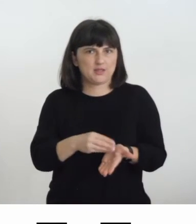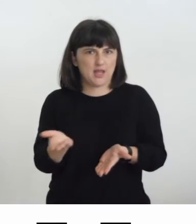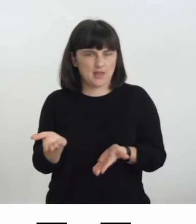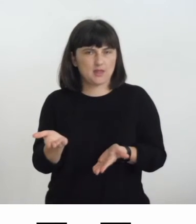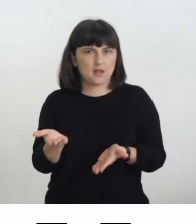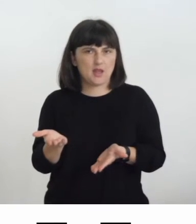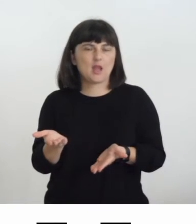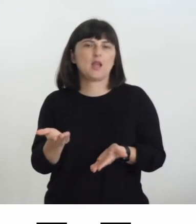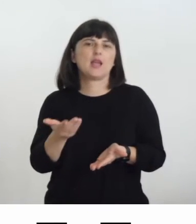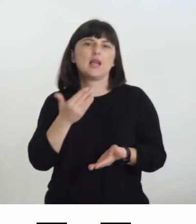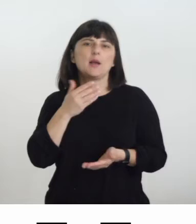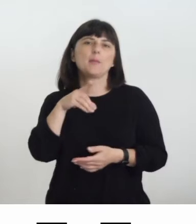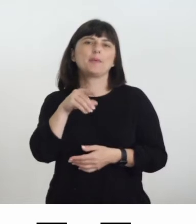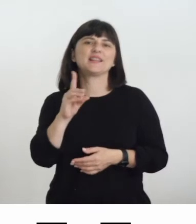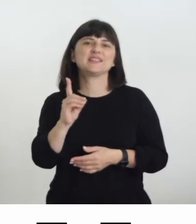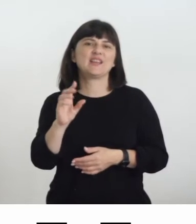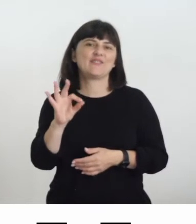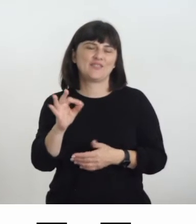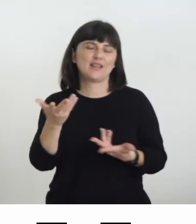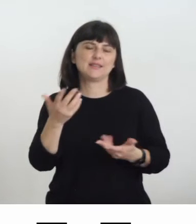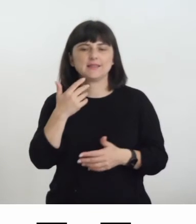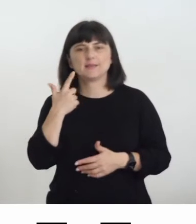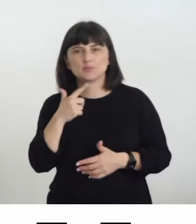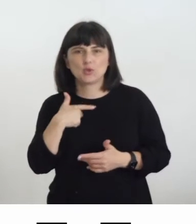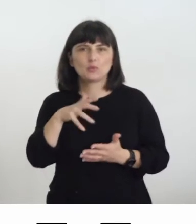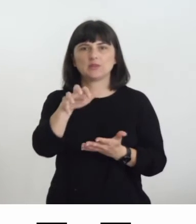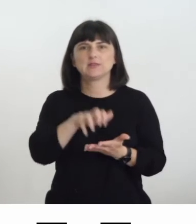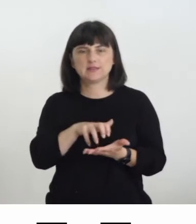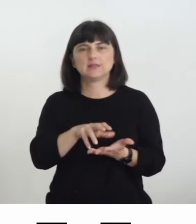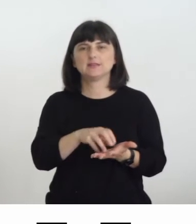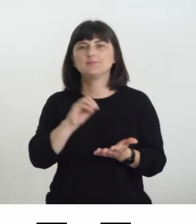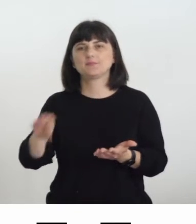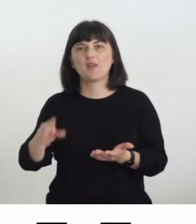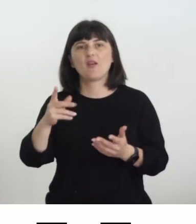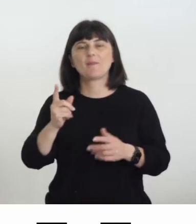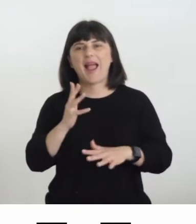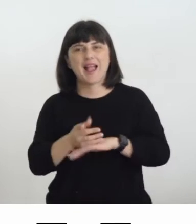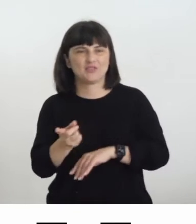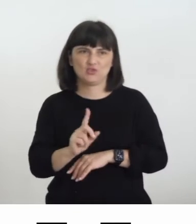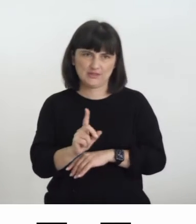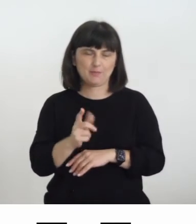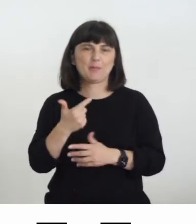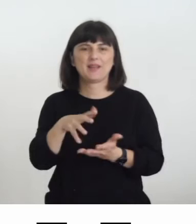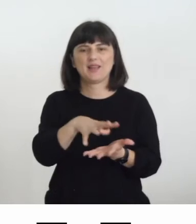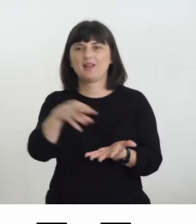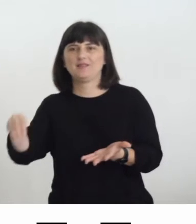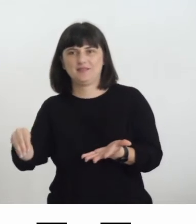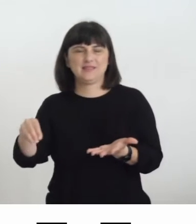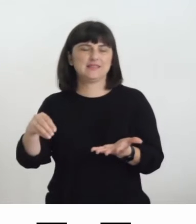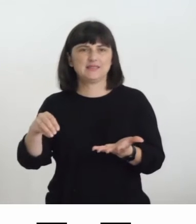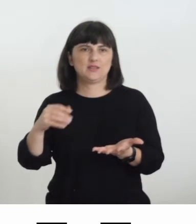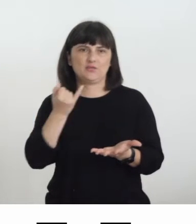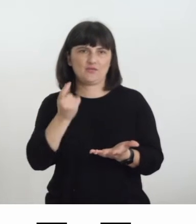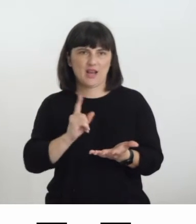disponibili su un pdf purtroppo il pdf è stato scansionato e quindi non è un pdf accessibile perché comunque è